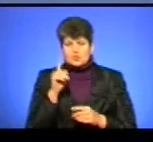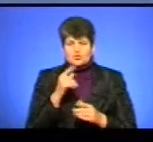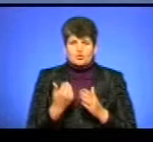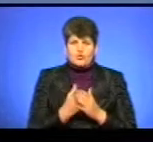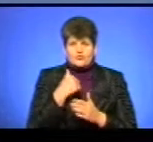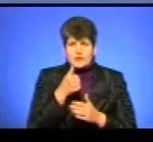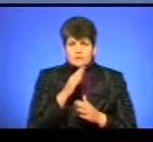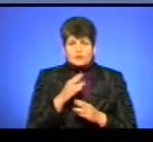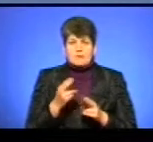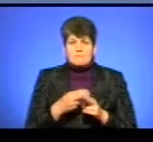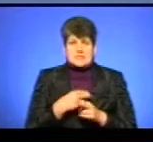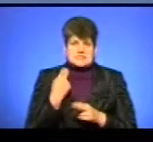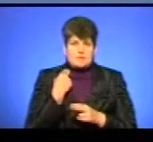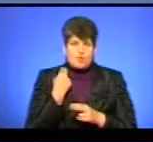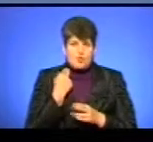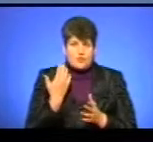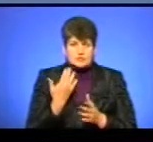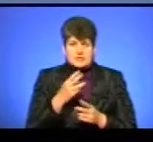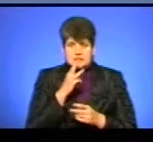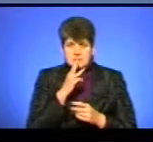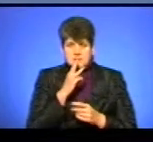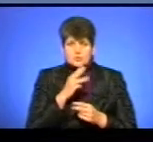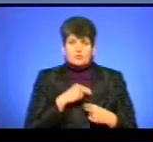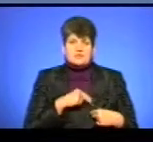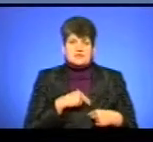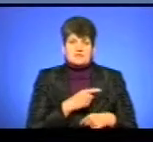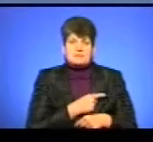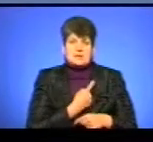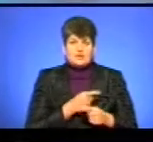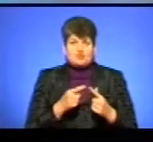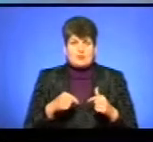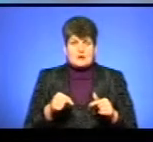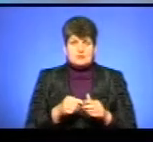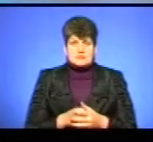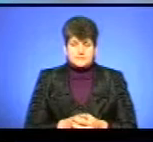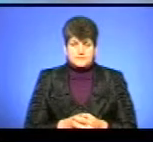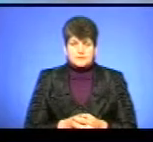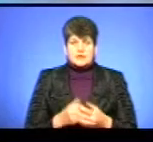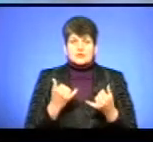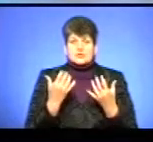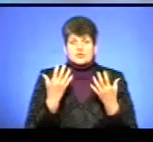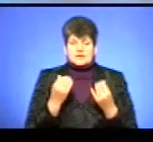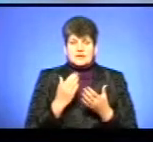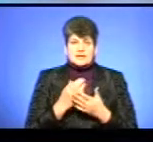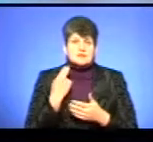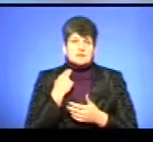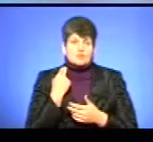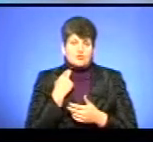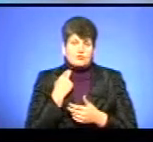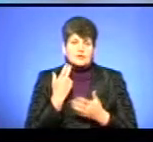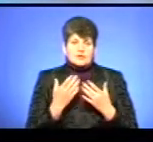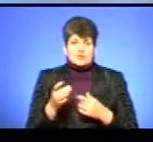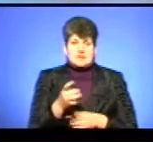вийдемо без заборгованості на заробітну плату працівників медичної галузі. А на сьогоднішній день є заборгованість в якихось